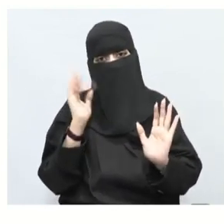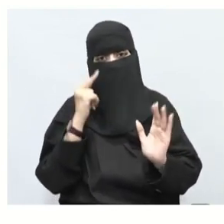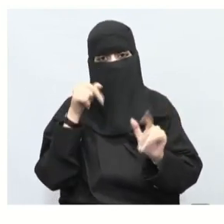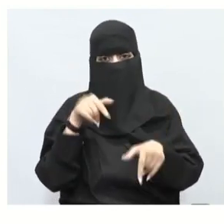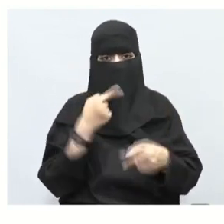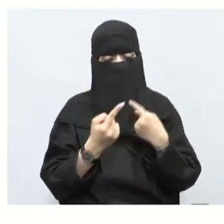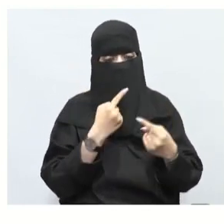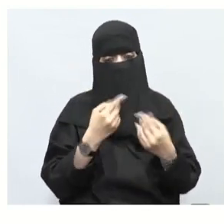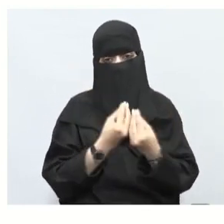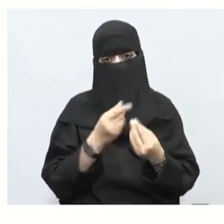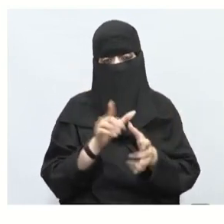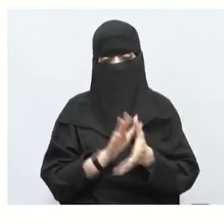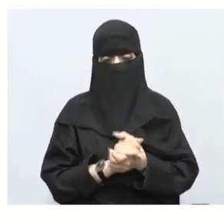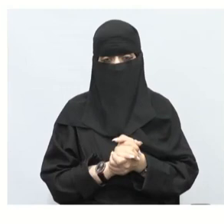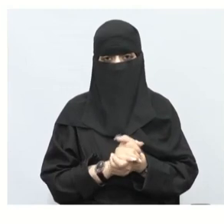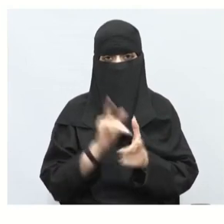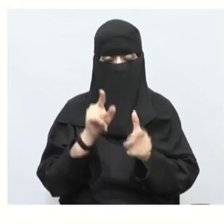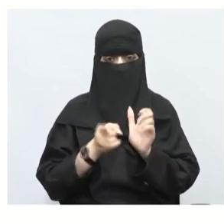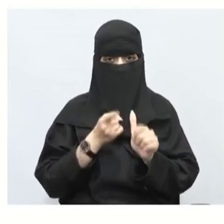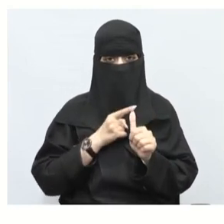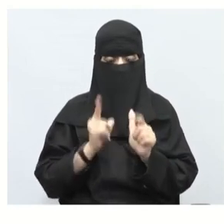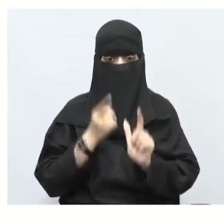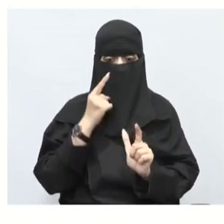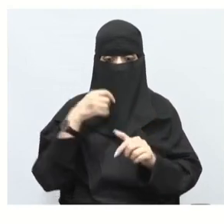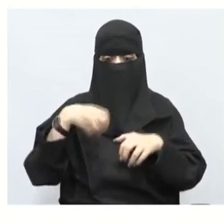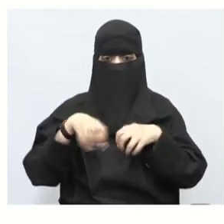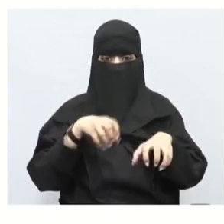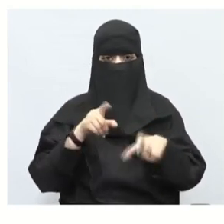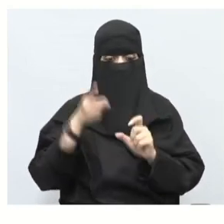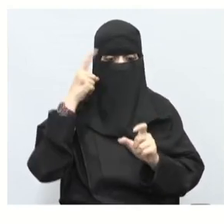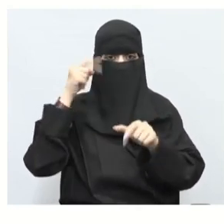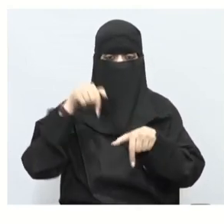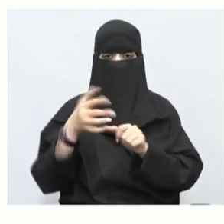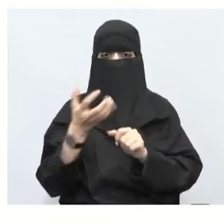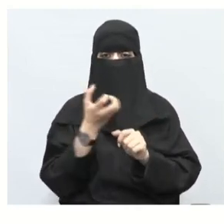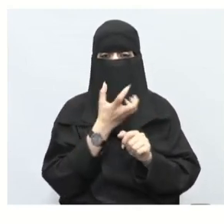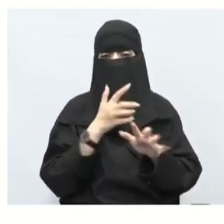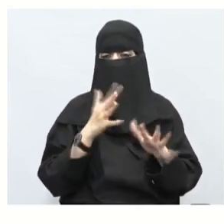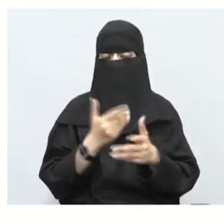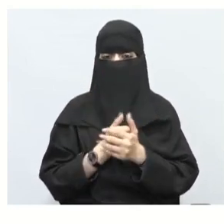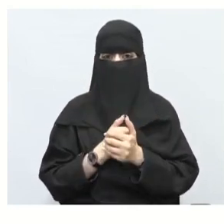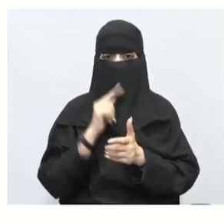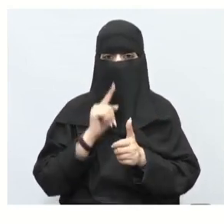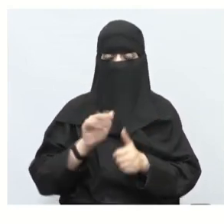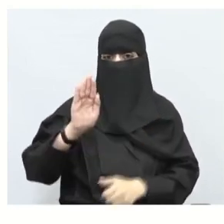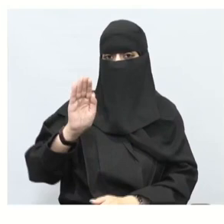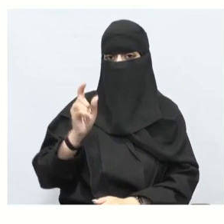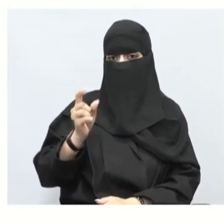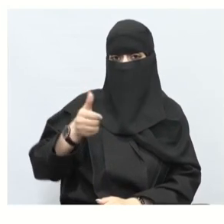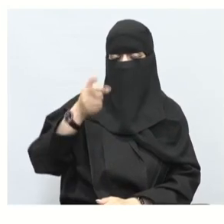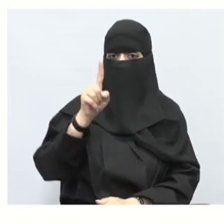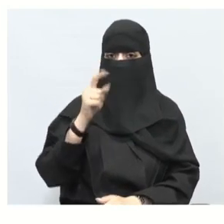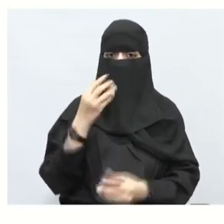تعالوا قد تناقشنا وانتم فيها يلا لا أفهم ما معطيت المسألة سناء تزيد